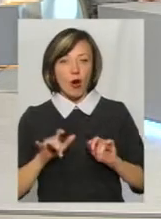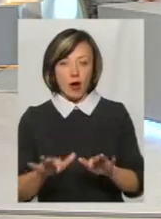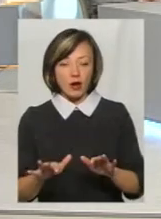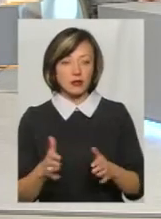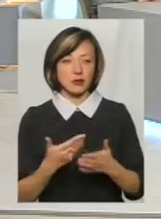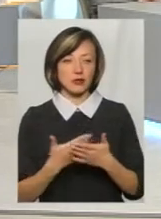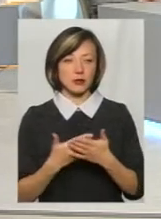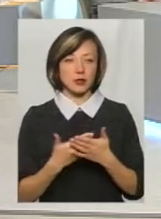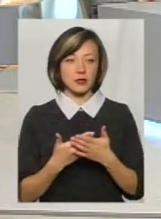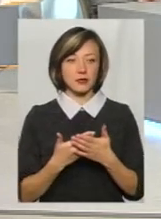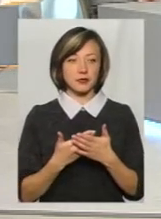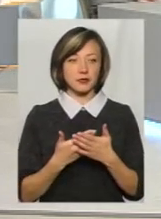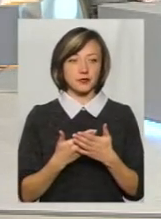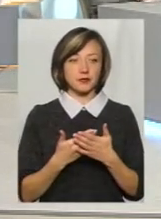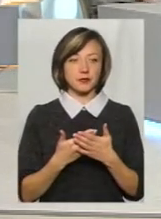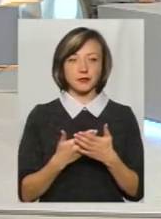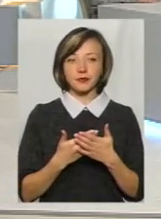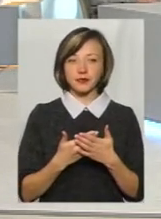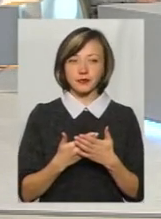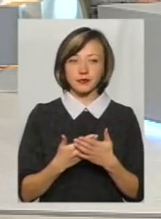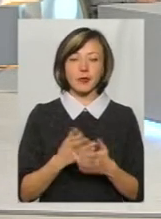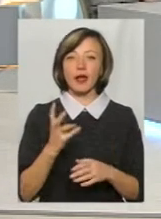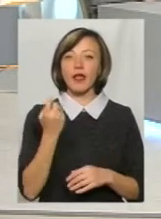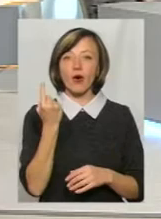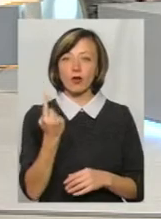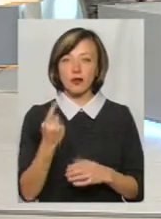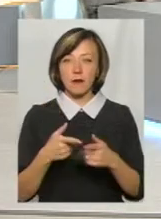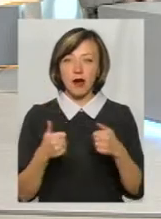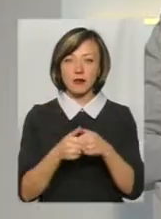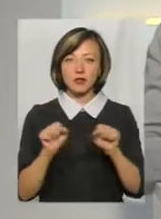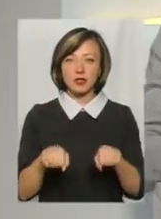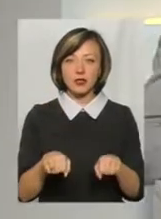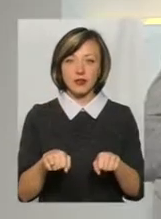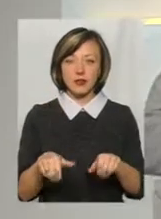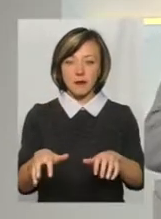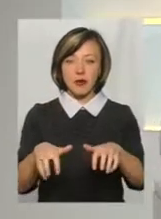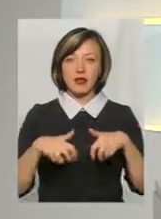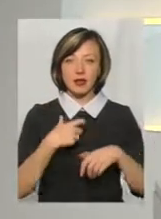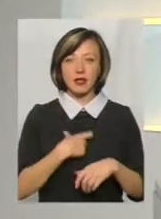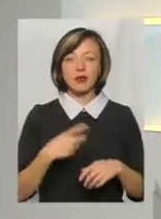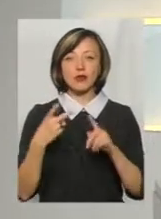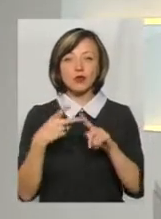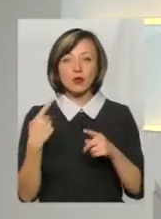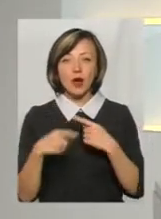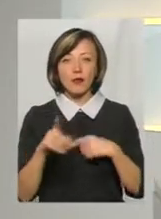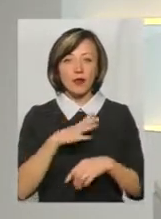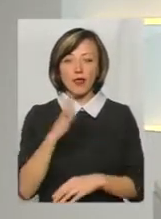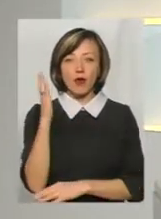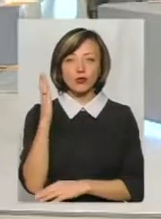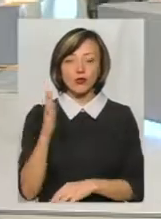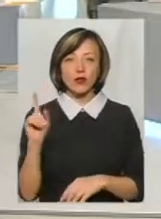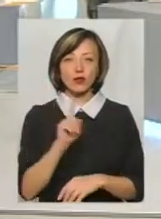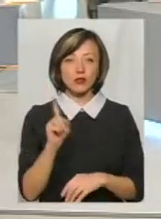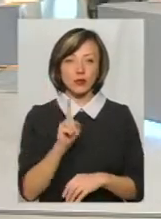рух... Але там не одна ця партія була, яка можливо перетягнула на себе. Ні, була друга, яка не голосувала за те, щоб